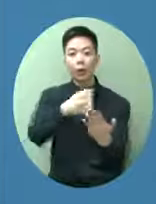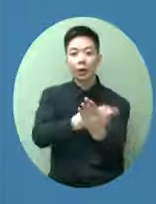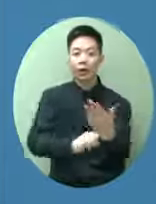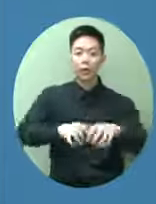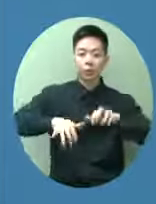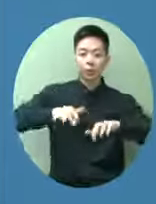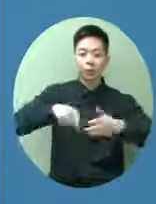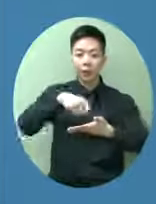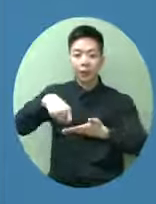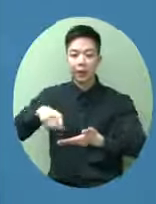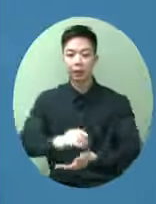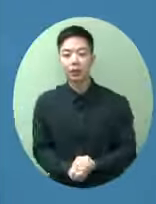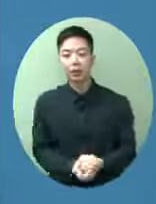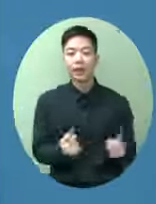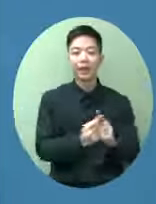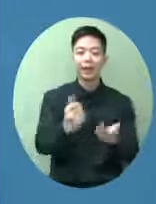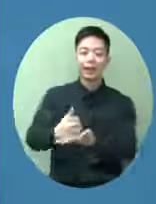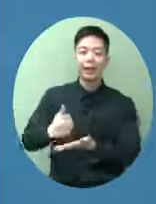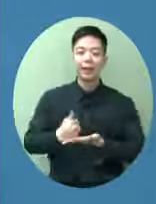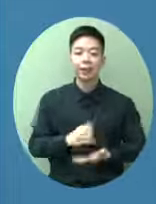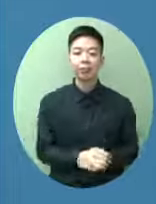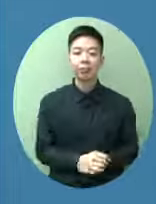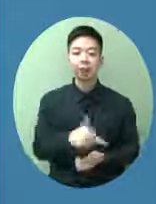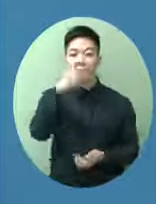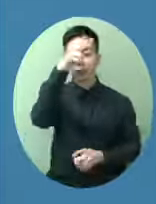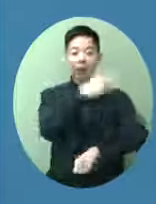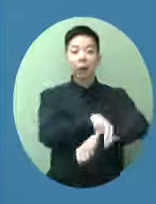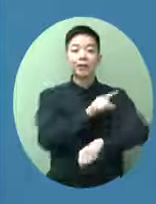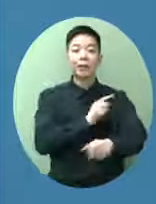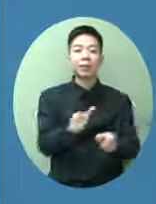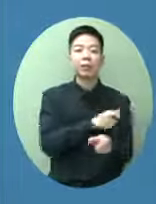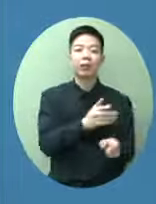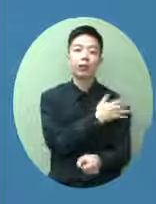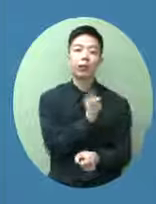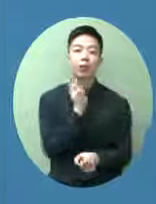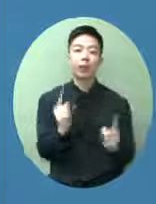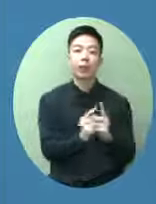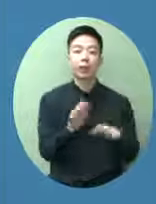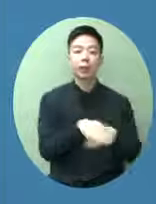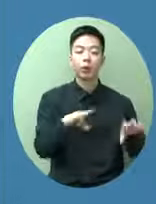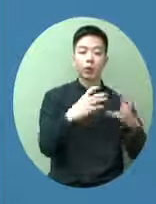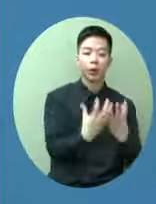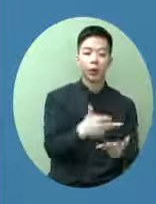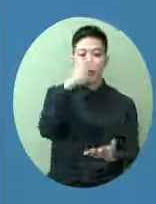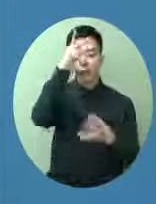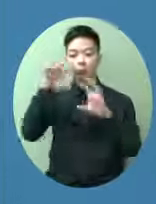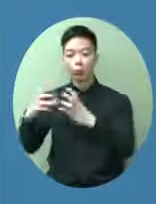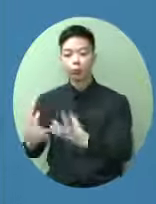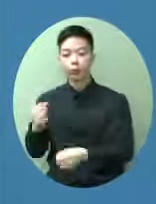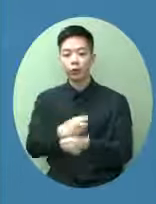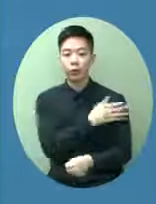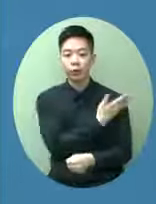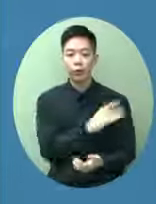手因為我們打算是自己營運的就是用我們的民安隊或者其他部門來營運亦都要安排